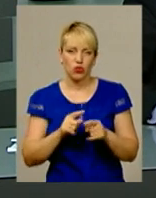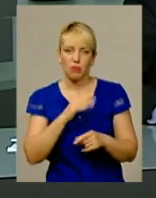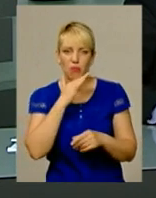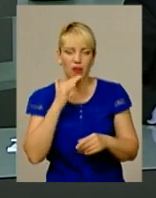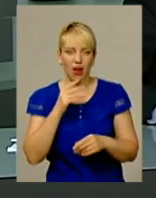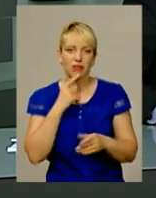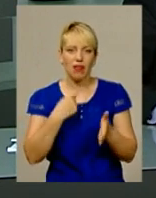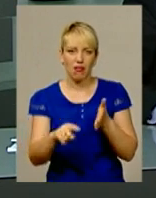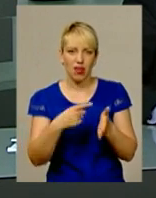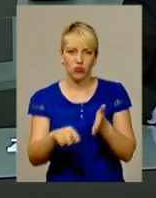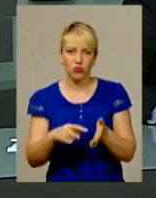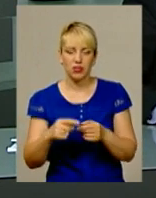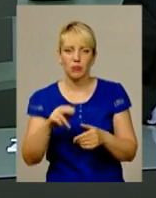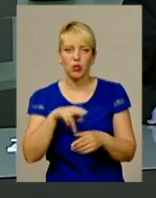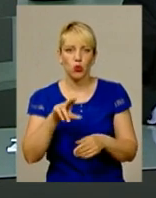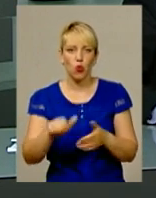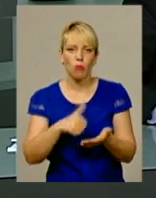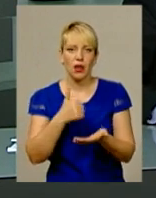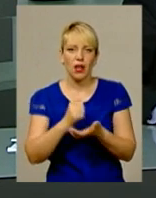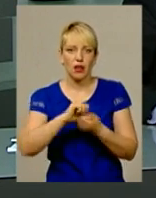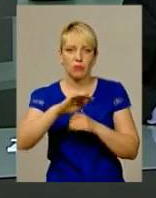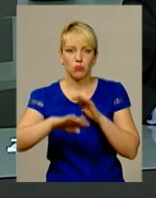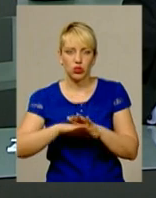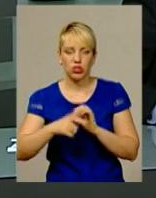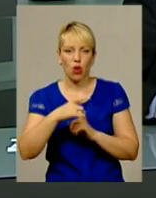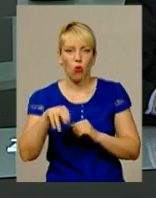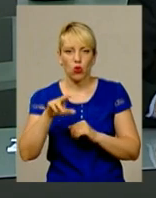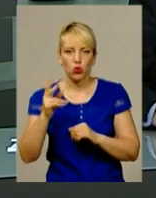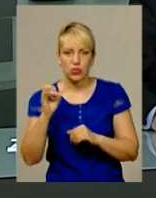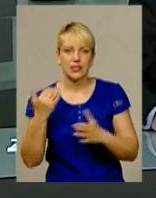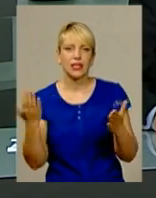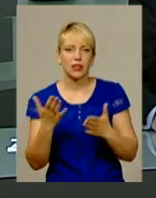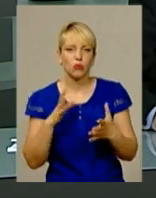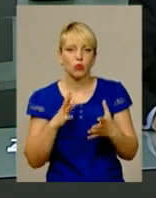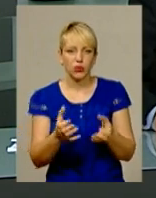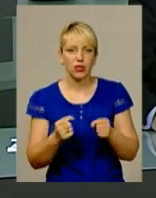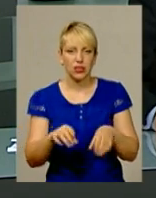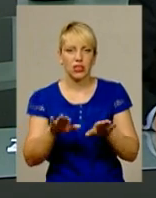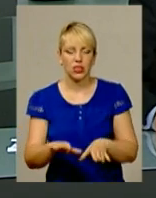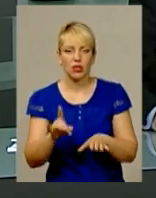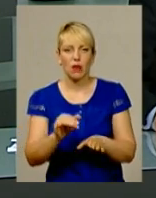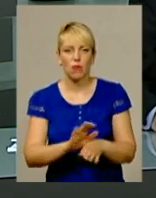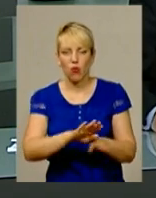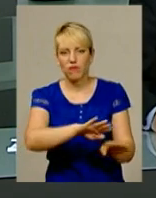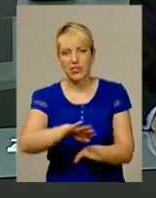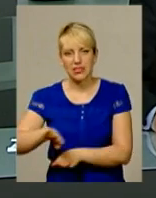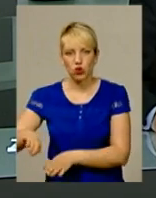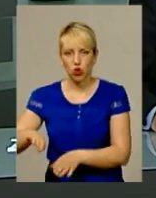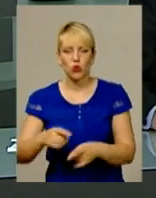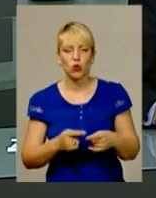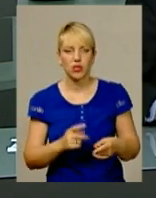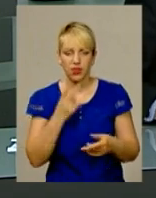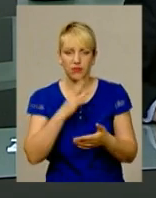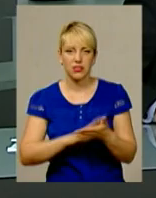анонімки до митрополита Кам'янець-Подільського і Городоцького, через які було прийнято рішення про відсторонення. Потробиці –